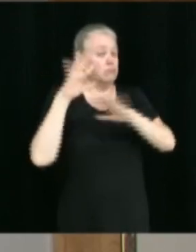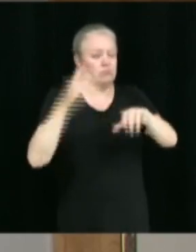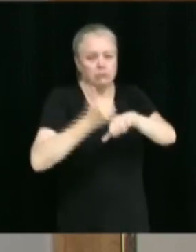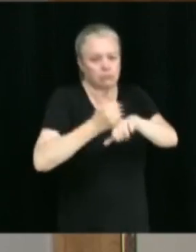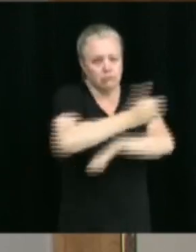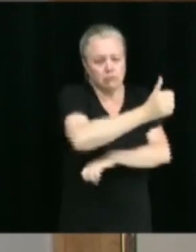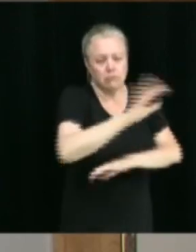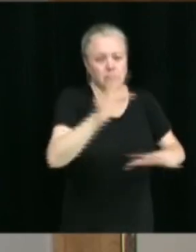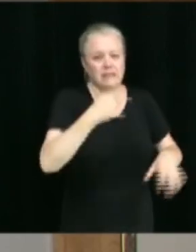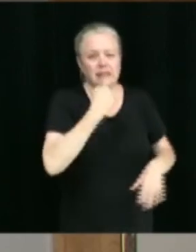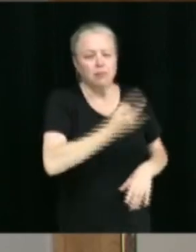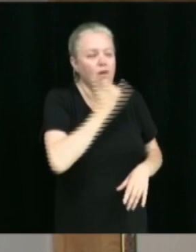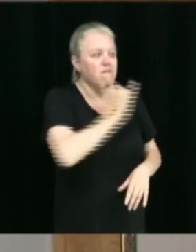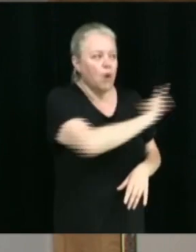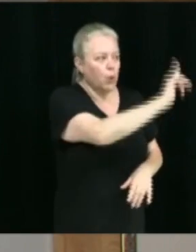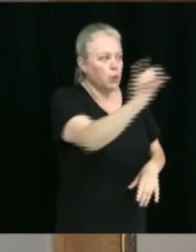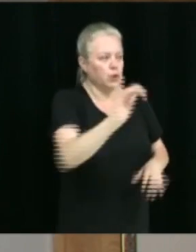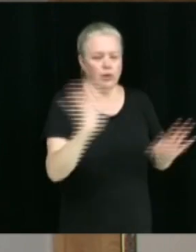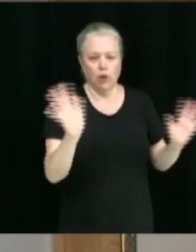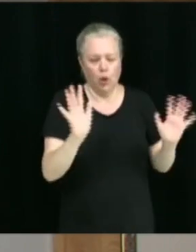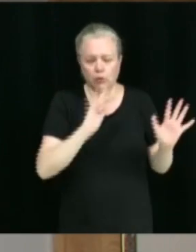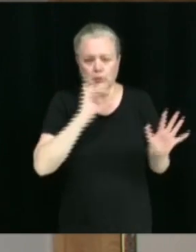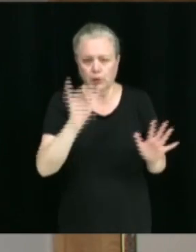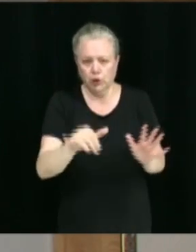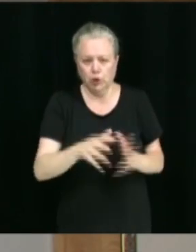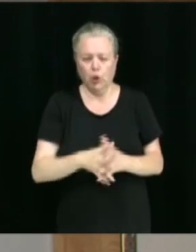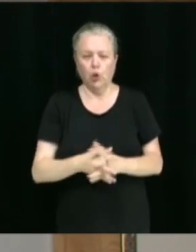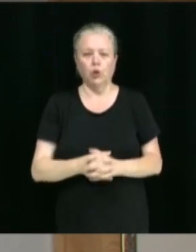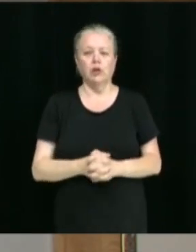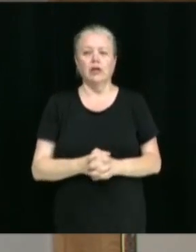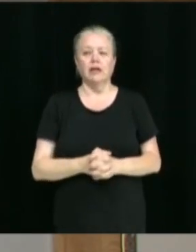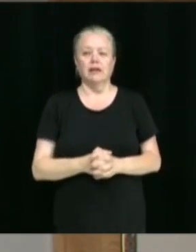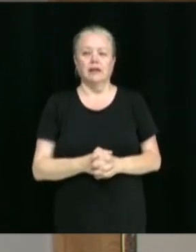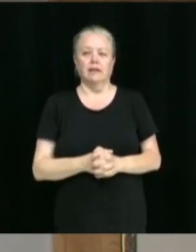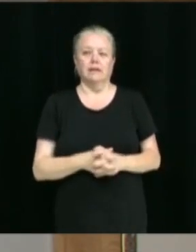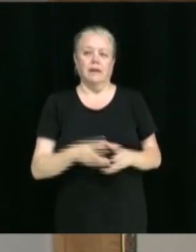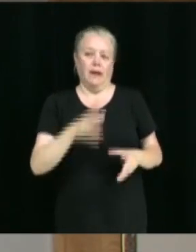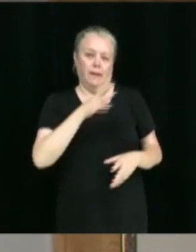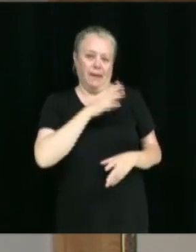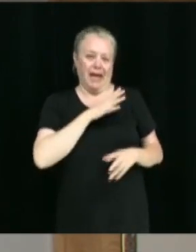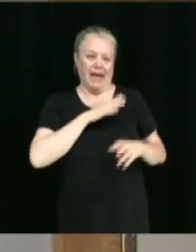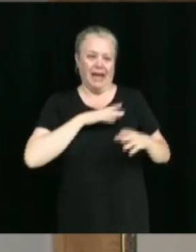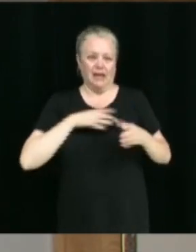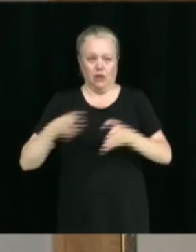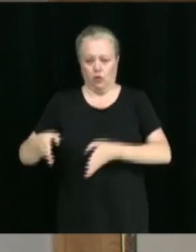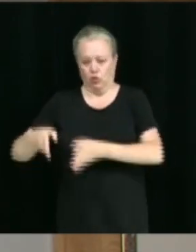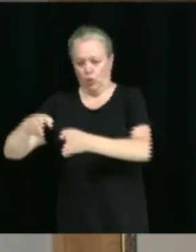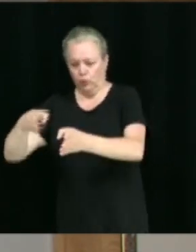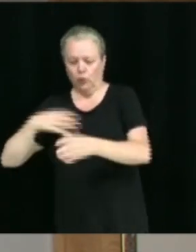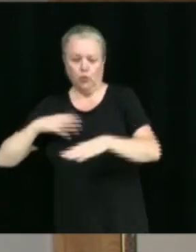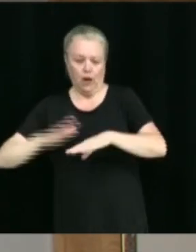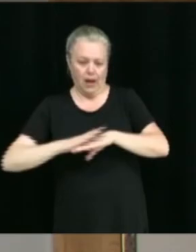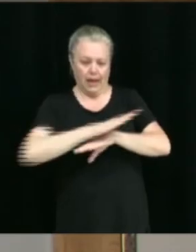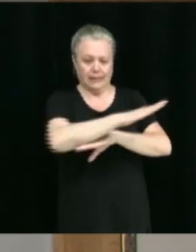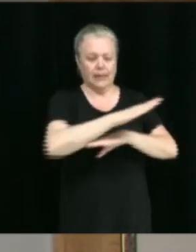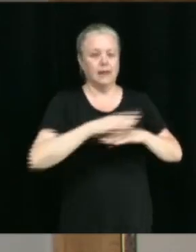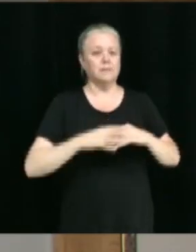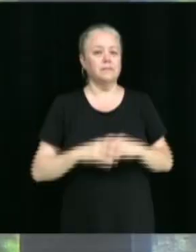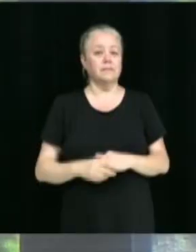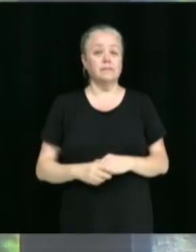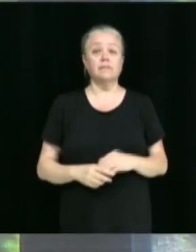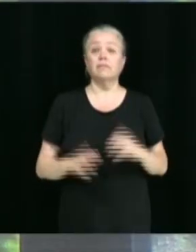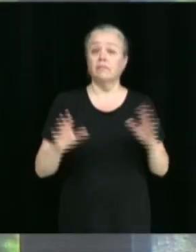restaurant, là, à cause que le restaurant, je pense qu y d'abord dans ça. Alors, qu'il y la jonction entre le trottoir et la rampe d'accès pour ce... Parfait.